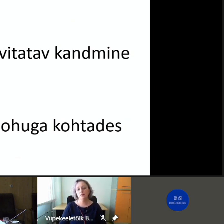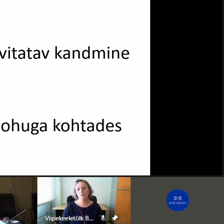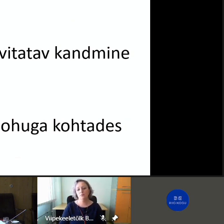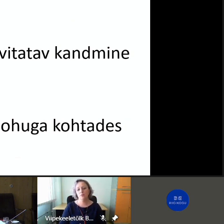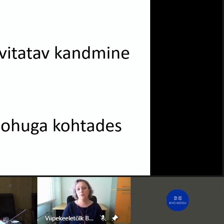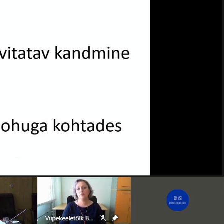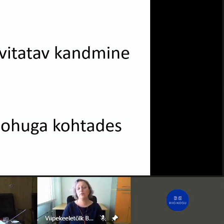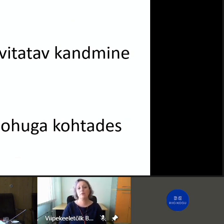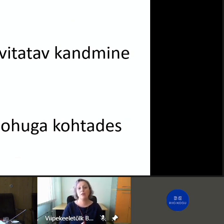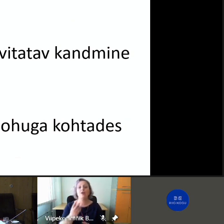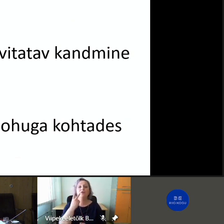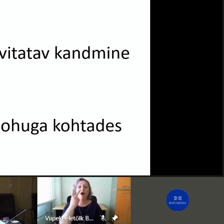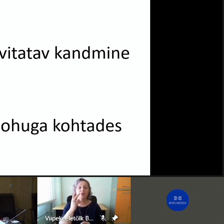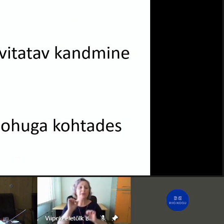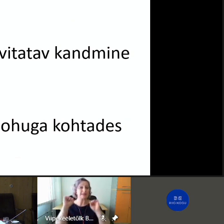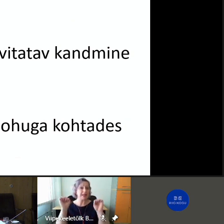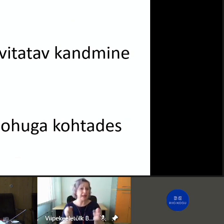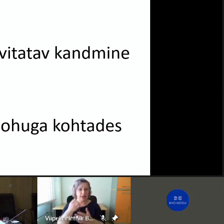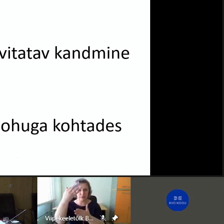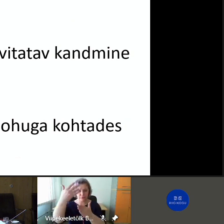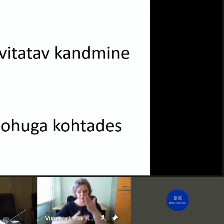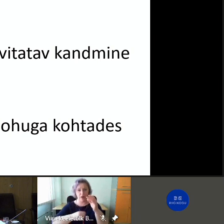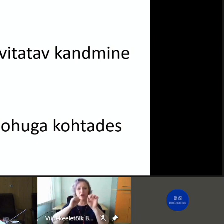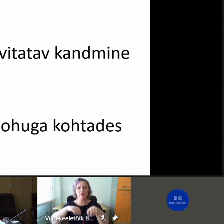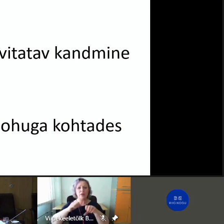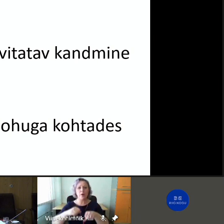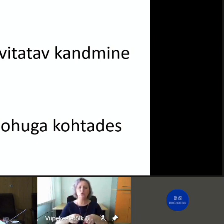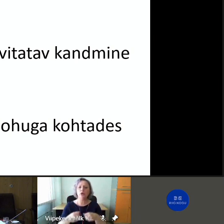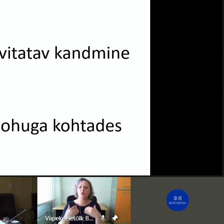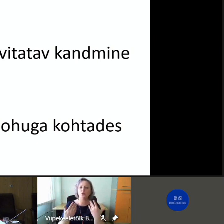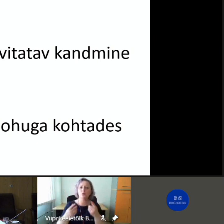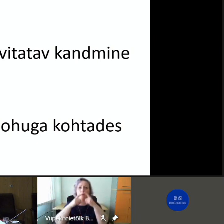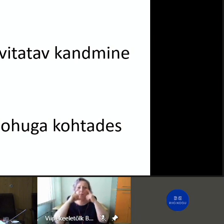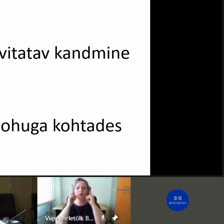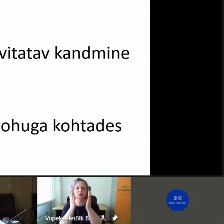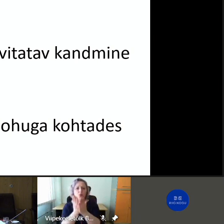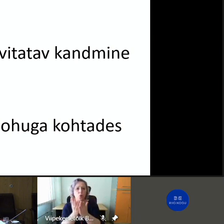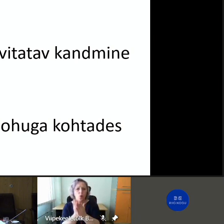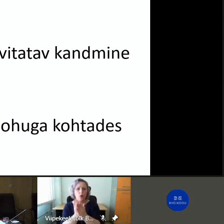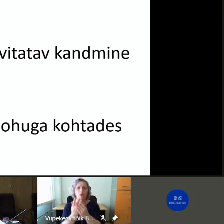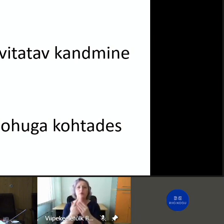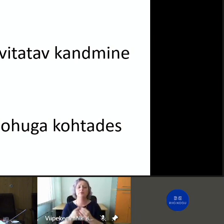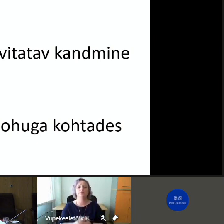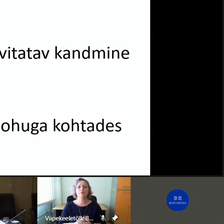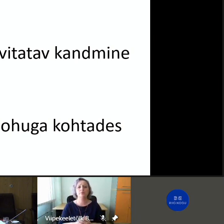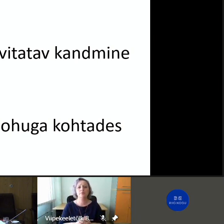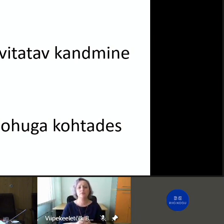Ja vaatame siis kiiresti üle need võimalused maskide võimalused, mis meil on tegelikult olemas.